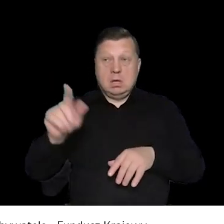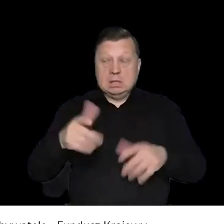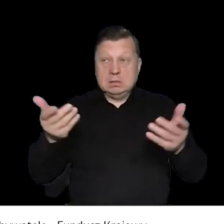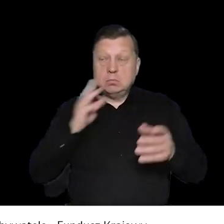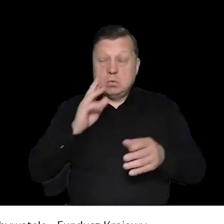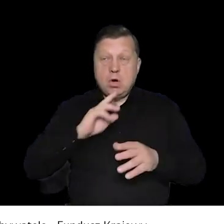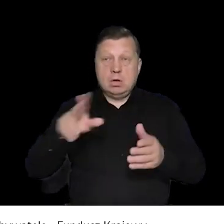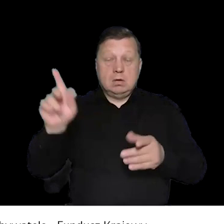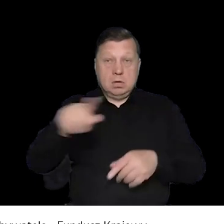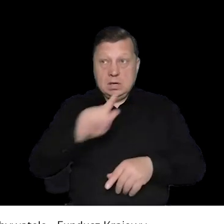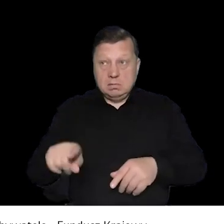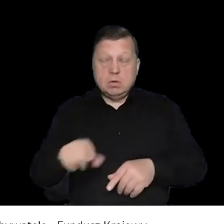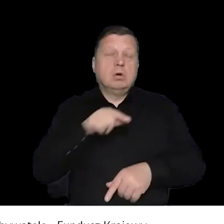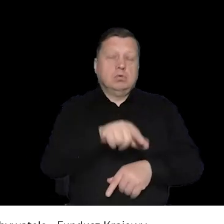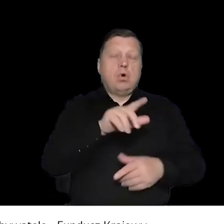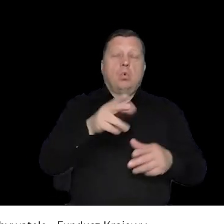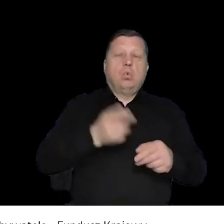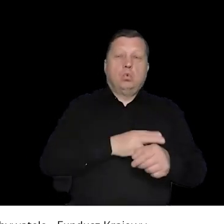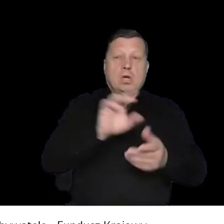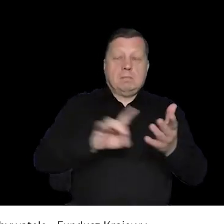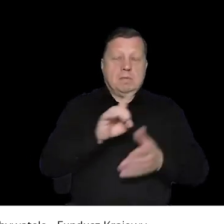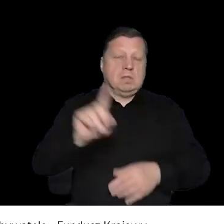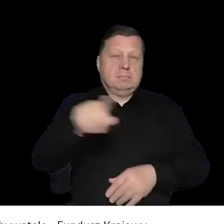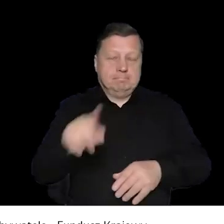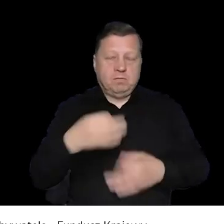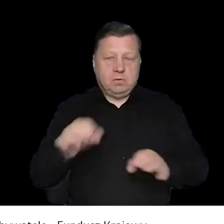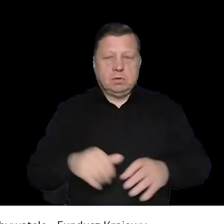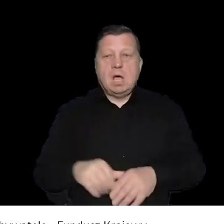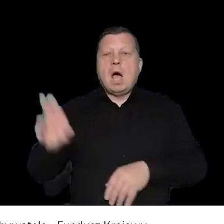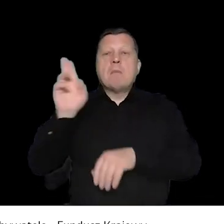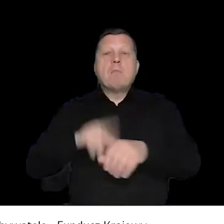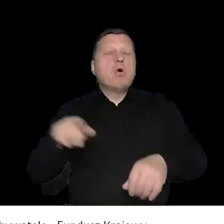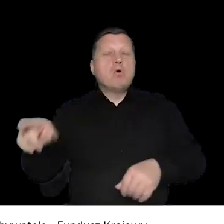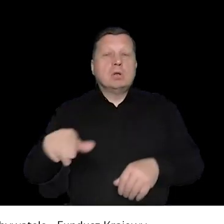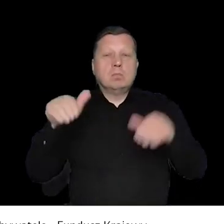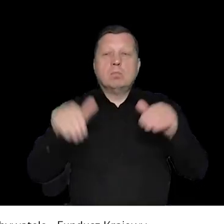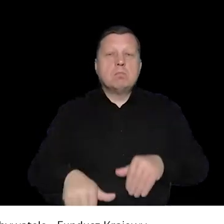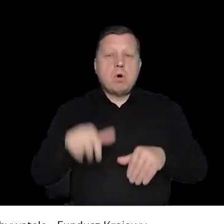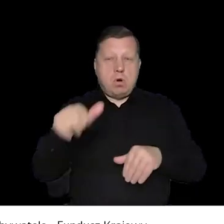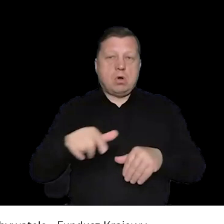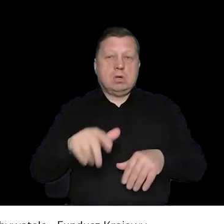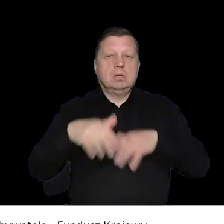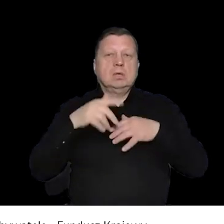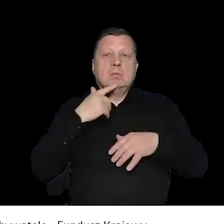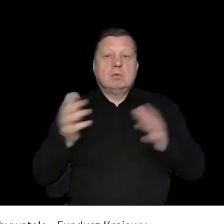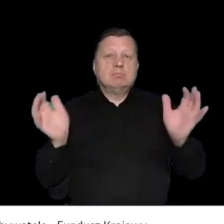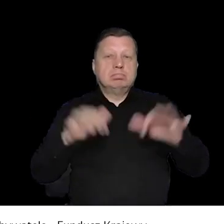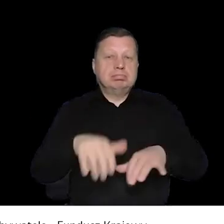Jak organizorka nie chce rozwiązać zgromadzenia, to wtedy przedstawiciel gminy może podjąć decyzję, że jednak rozwiązujemy.